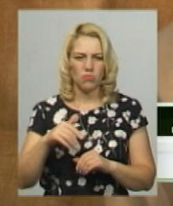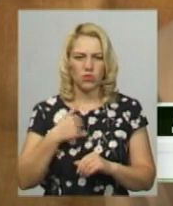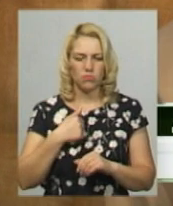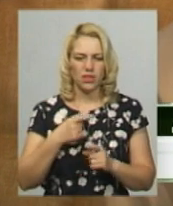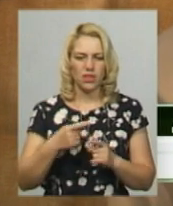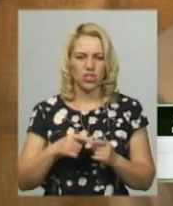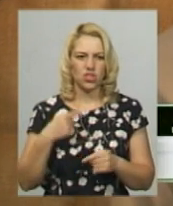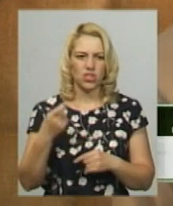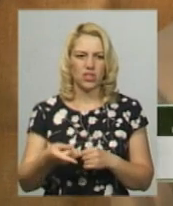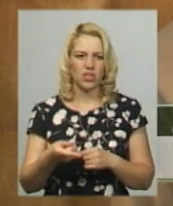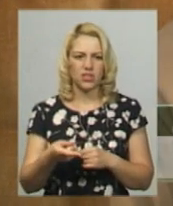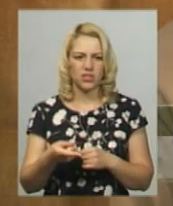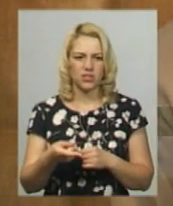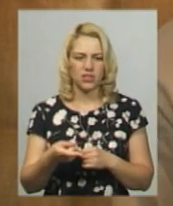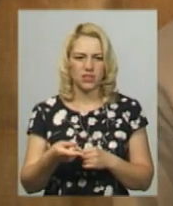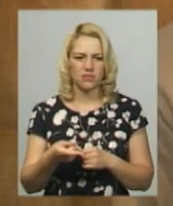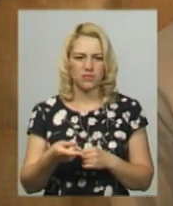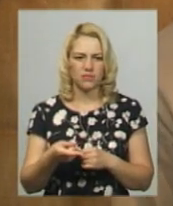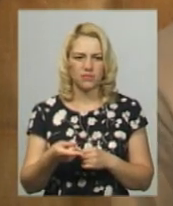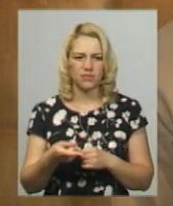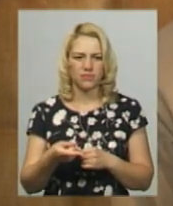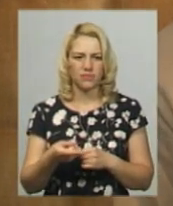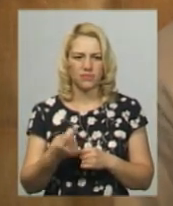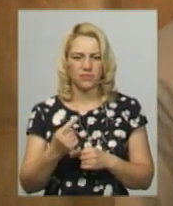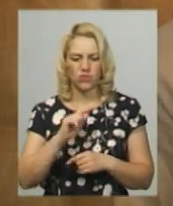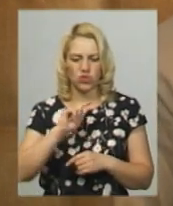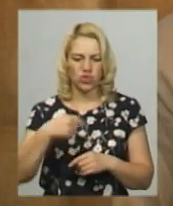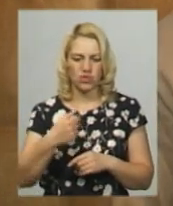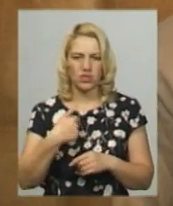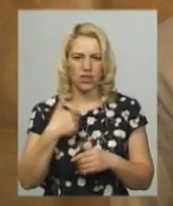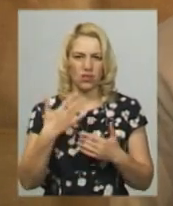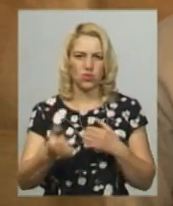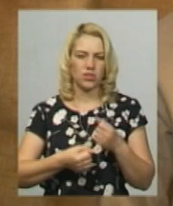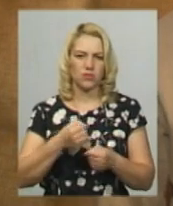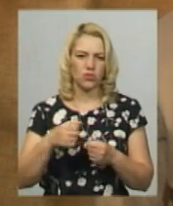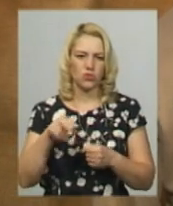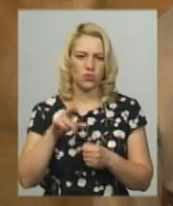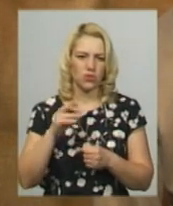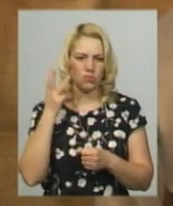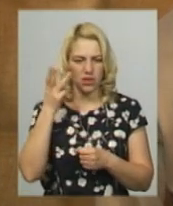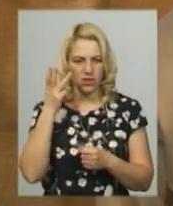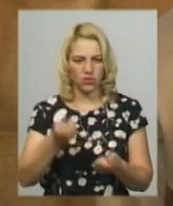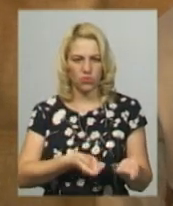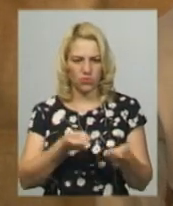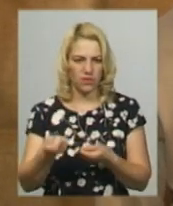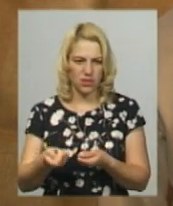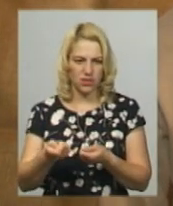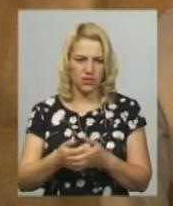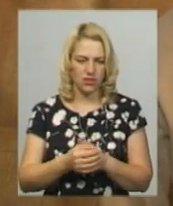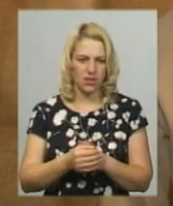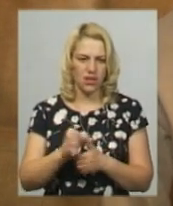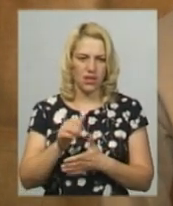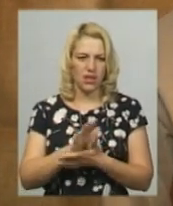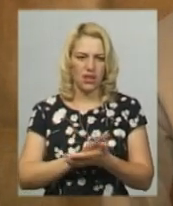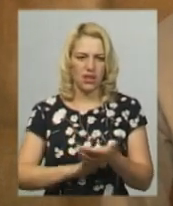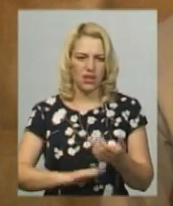час я вже був в Хмельницькому, а